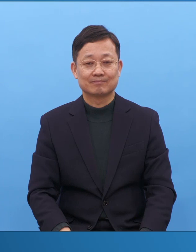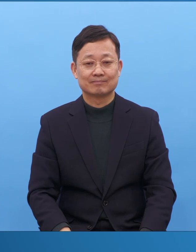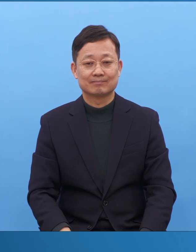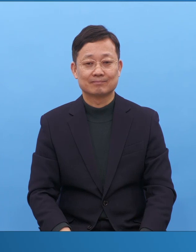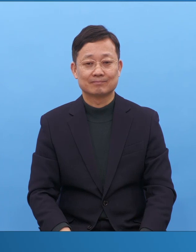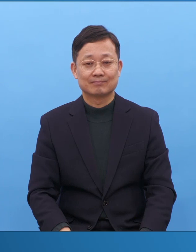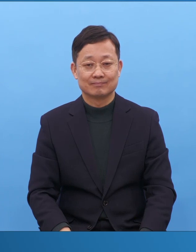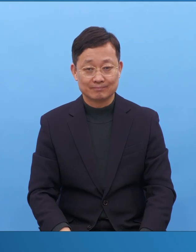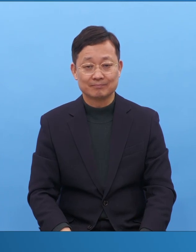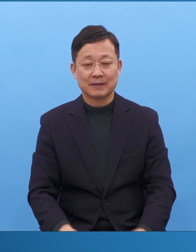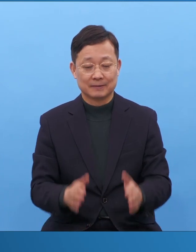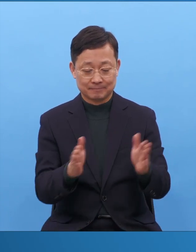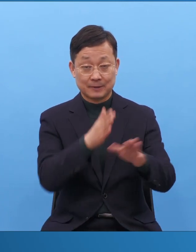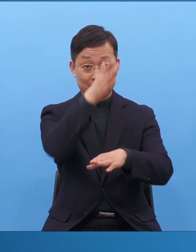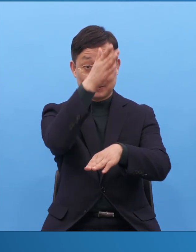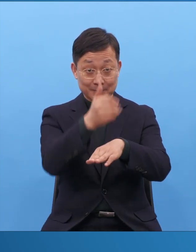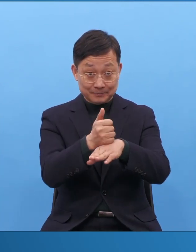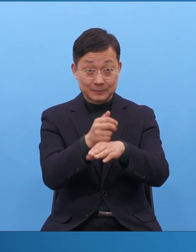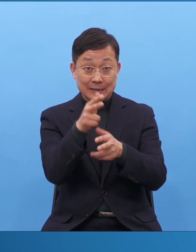망대를 만드세요.